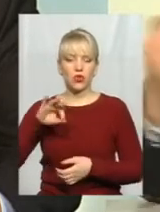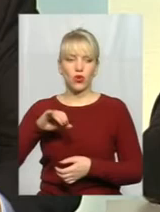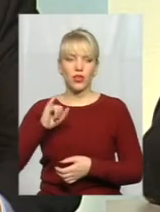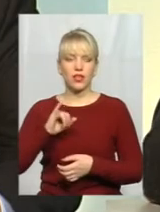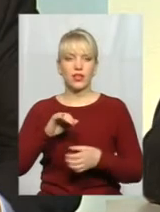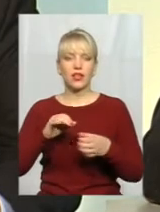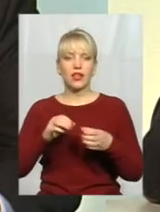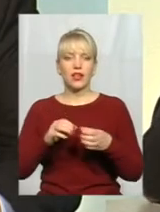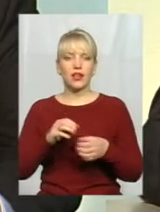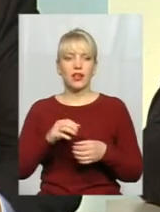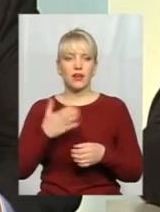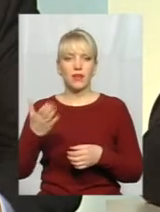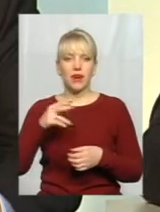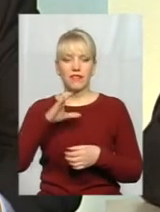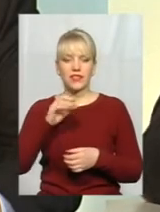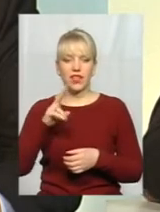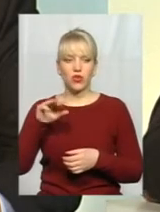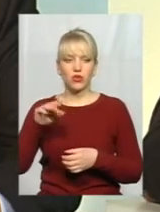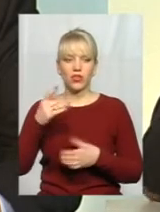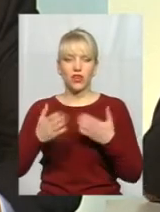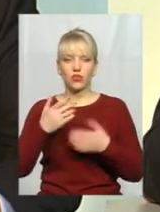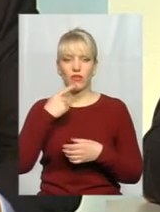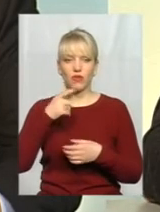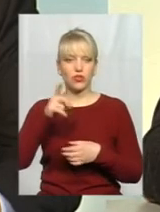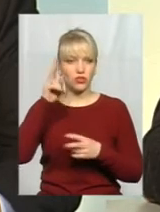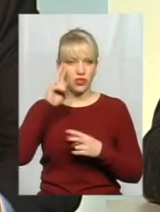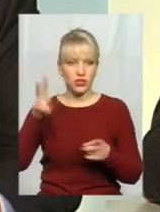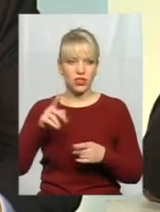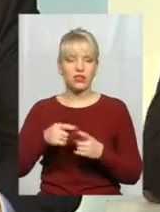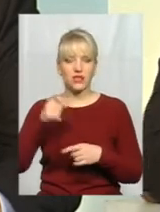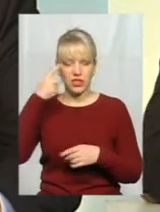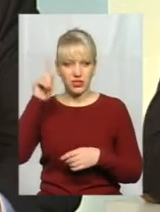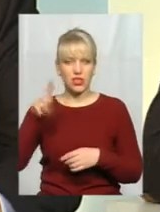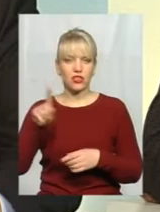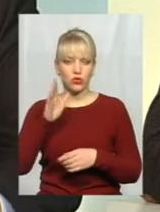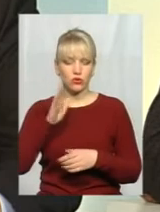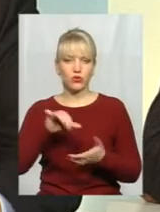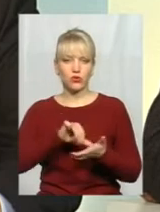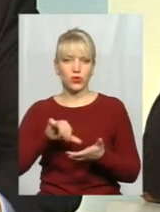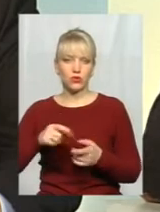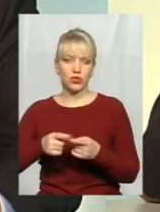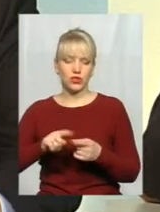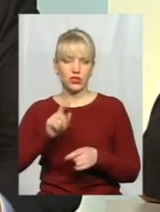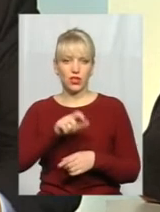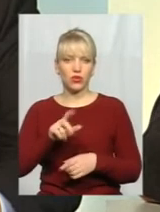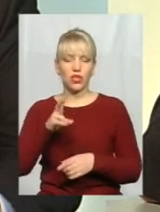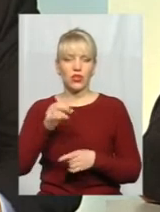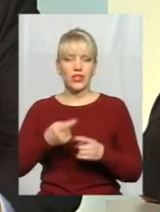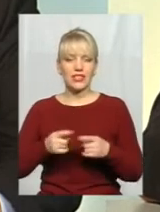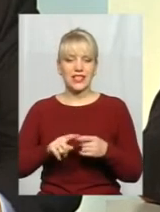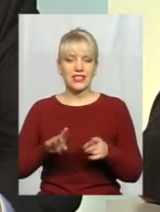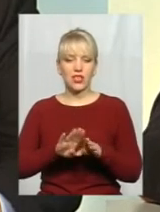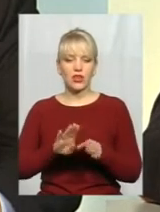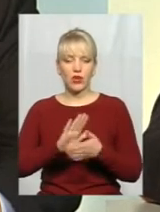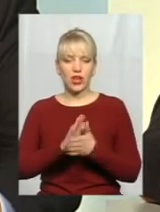тому коли ви говорите, що ви не знали, то це вже ви говорите неправду, ви знали, що вони будуть. Але, і, скажімо, оця ситуація, яка сьогодні